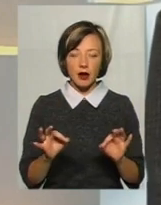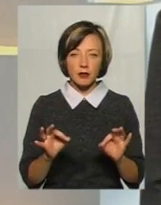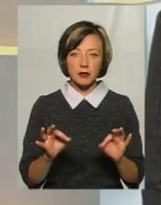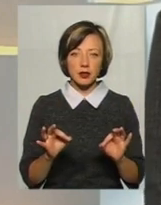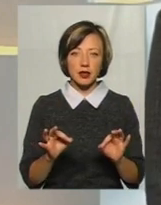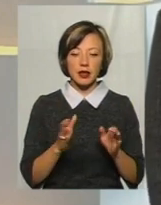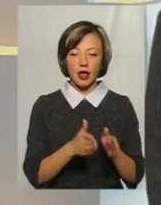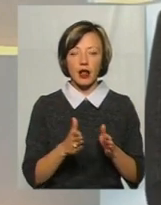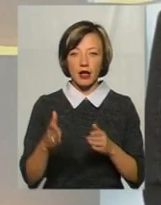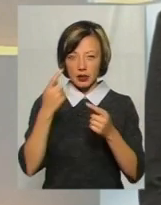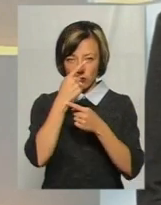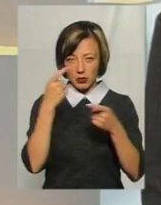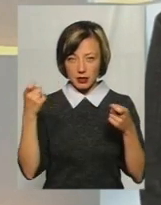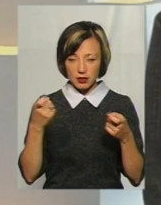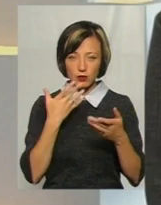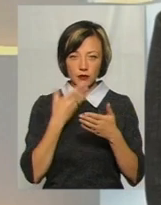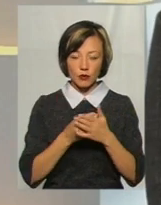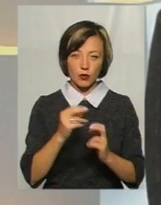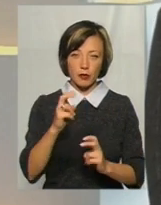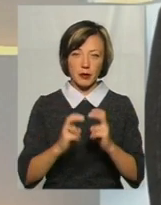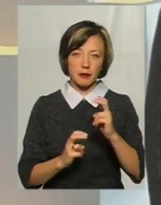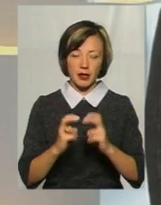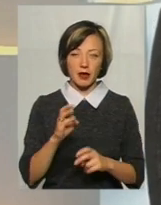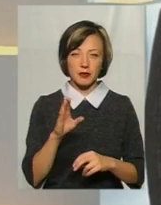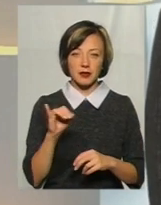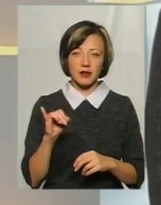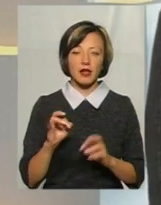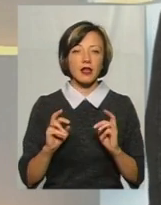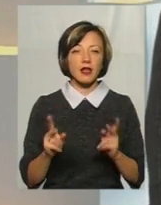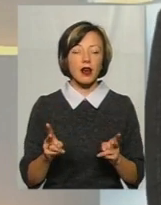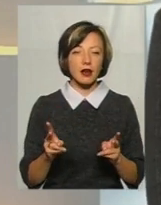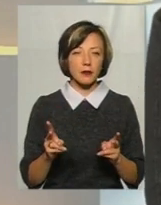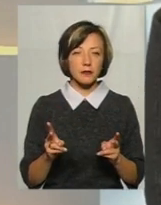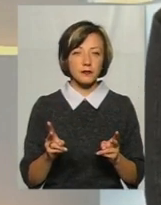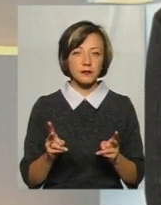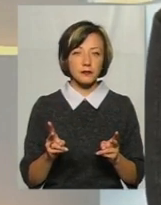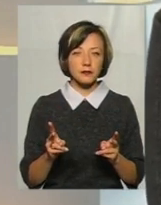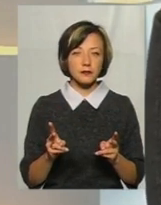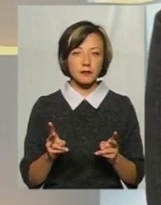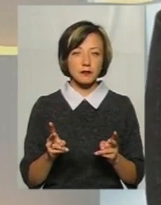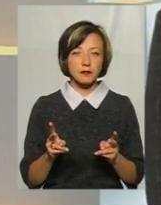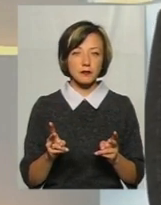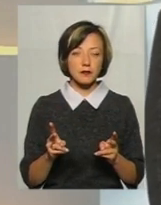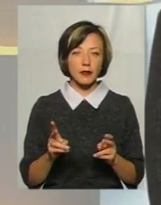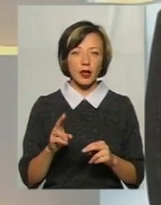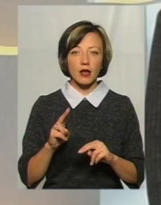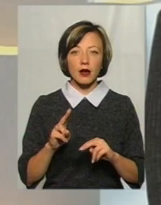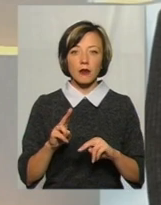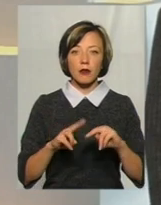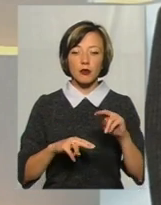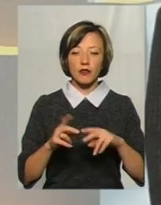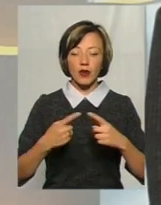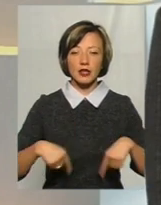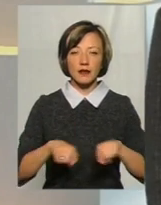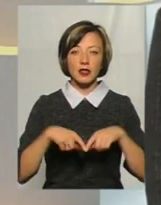інформаційну систему у своєму підприємстві, як побудувати відділ продажів.